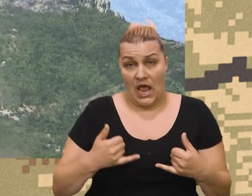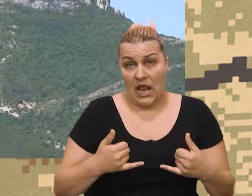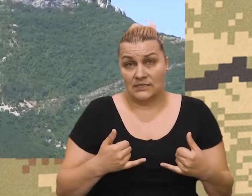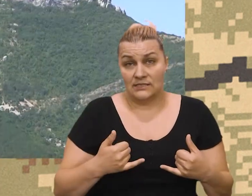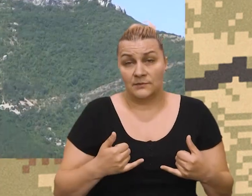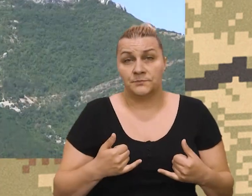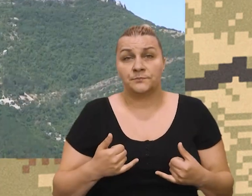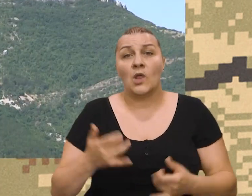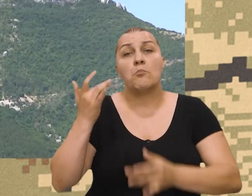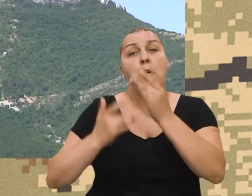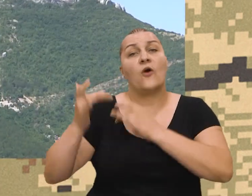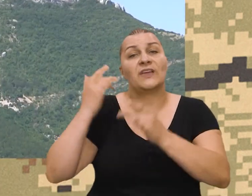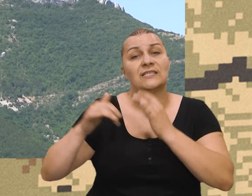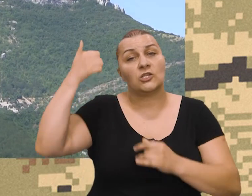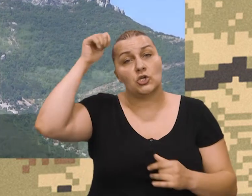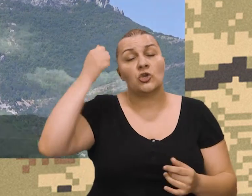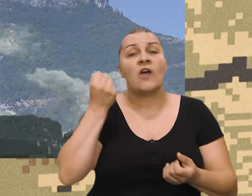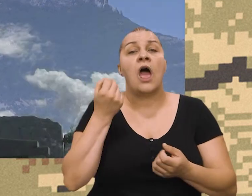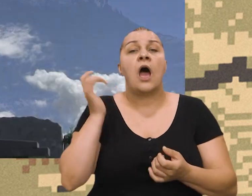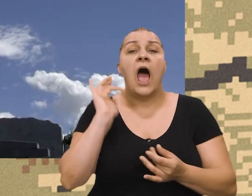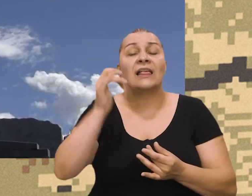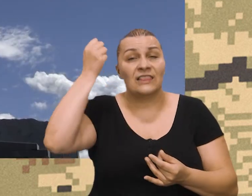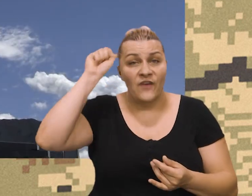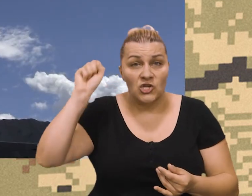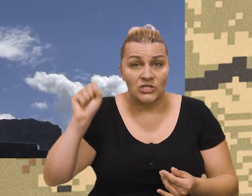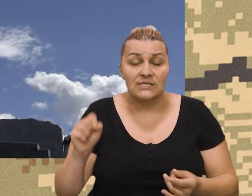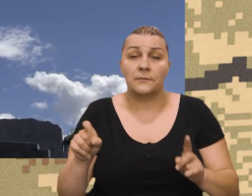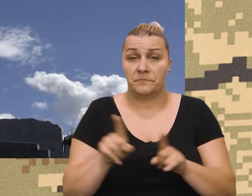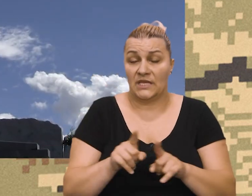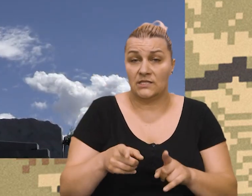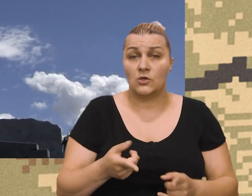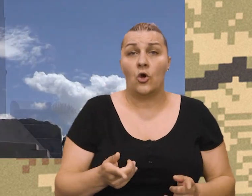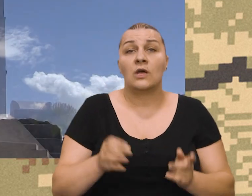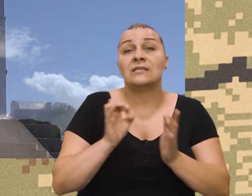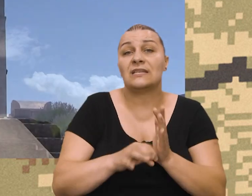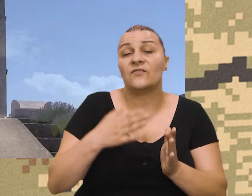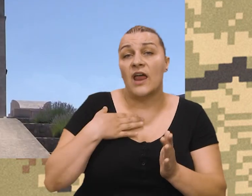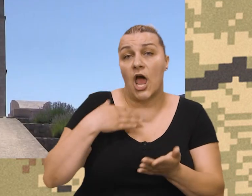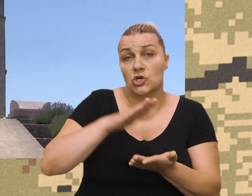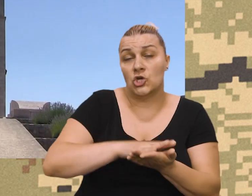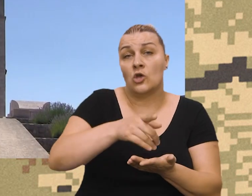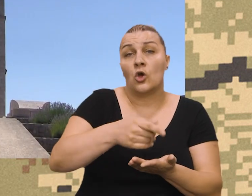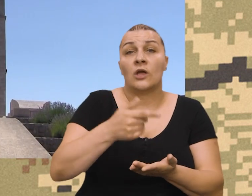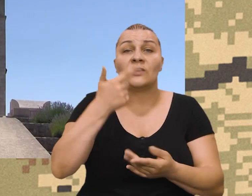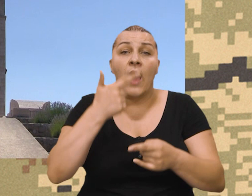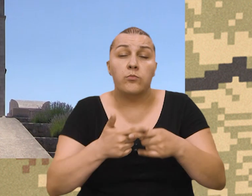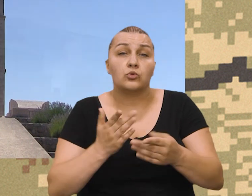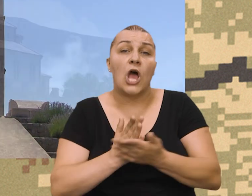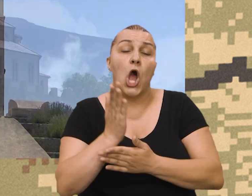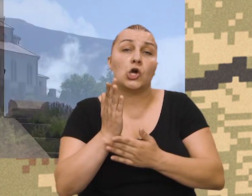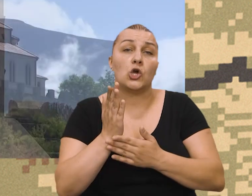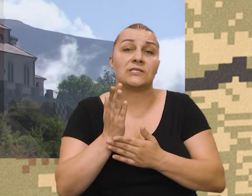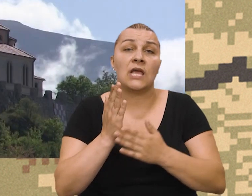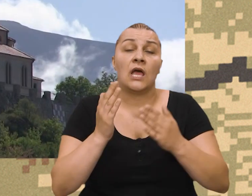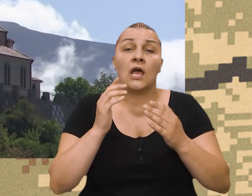danas povijesničari suvremeni zove antifašisti itd. crkva naša domicilna koja je dva puta kroz